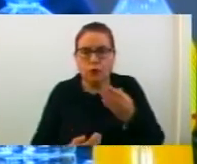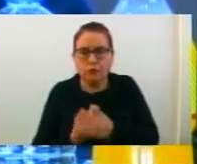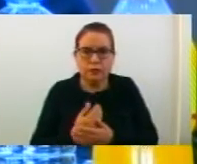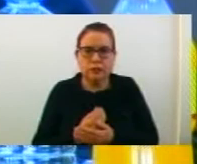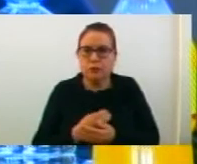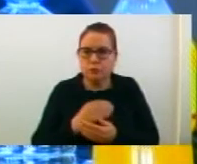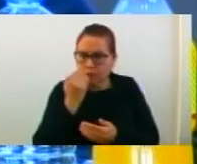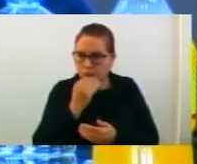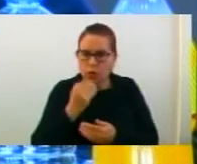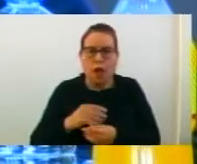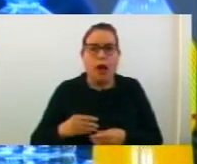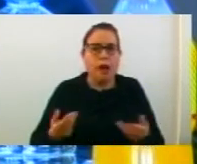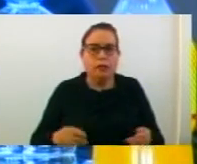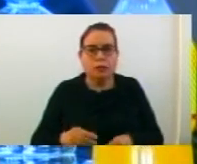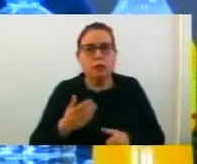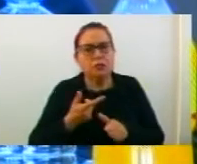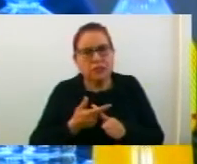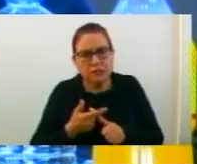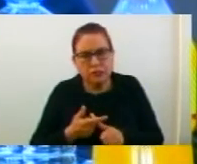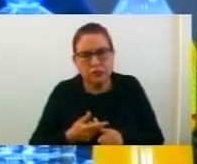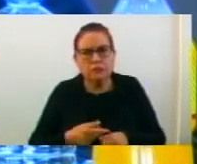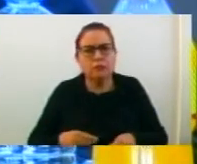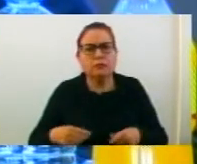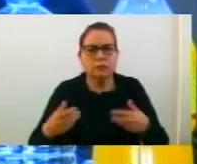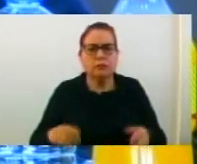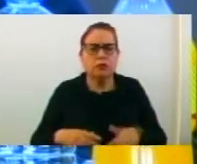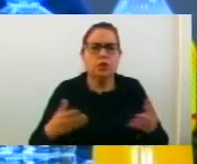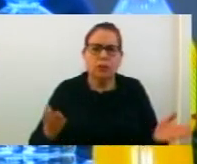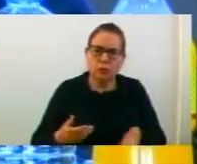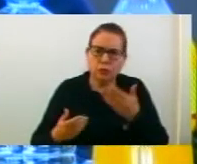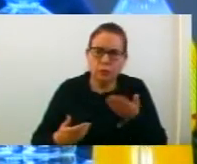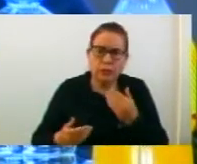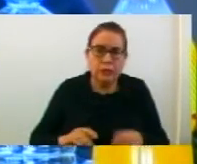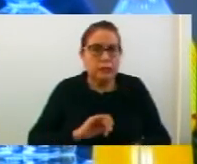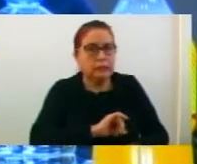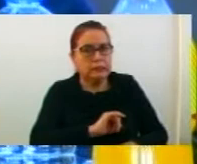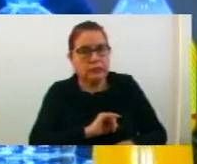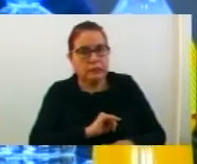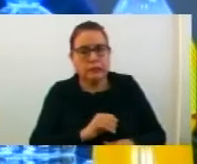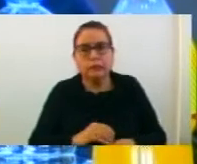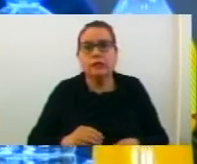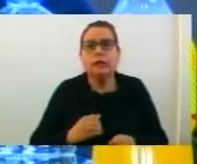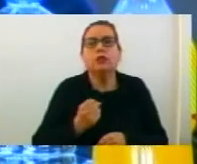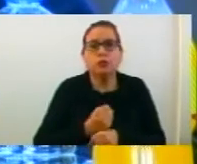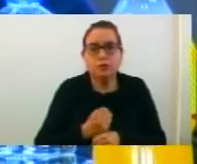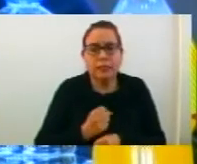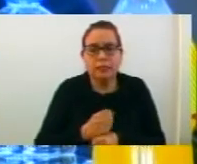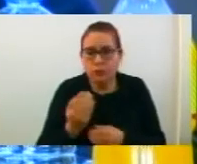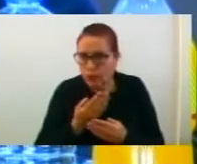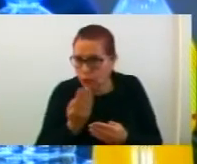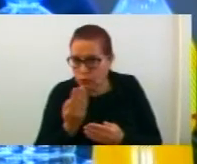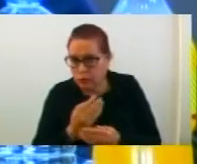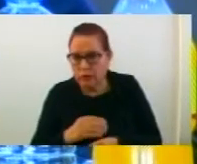агротехничар, техничар за фитомедицина и поледелец во земедолско ветеринарната струка како и пекар во